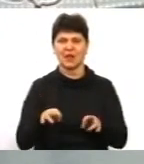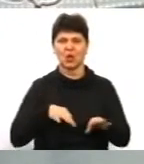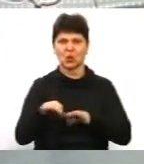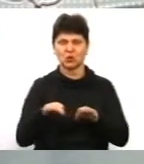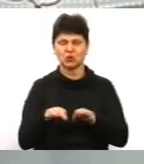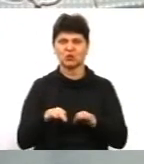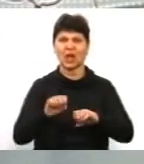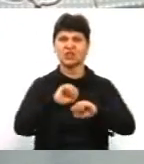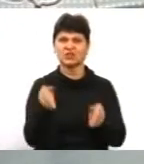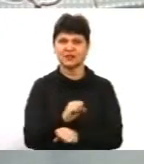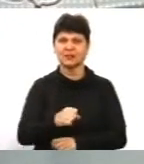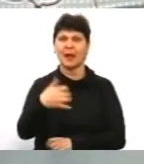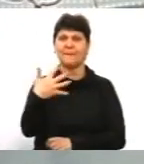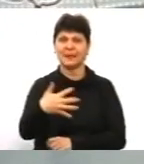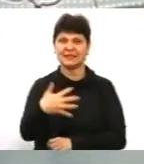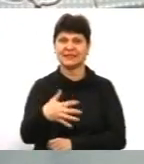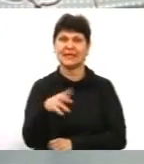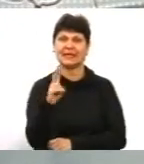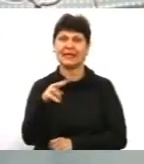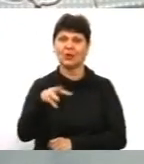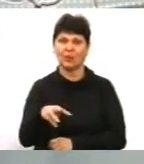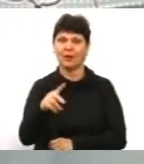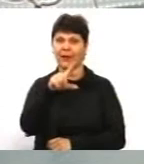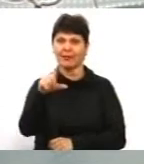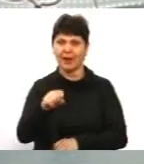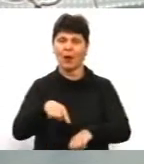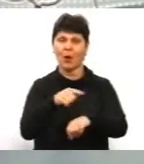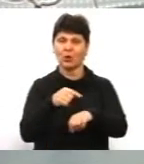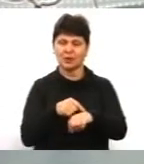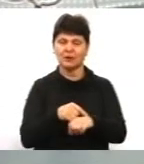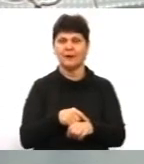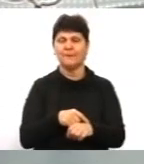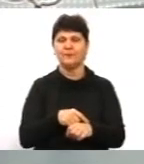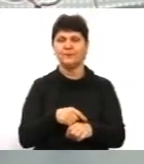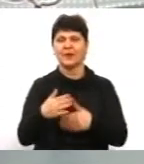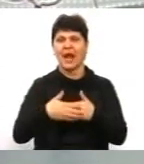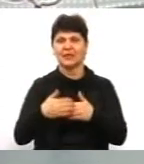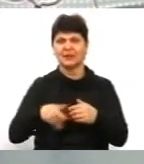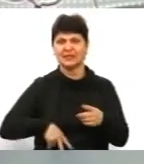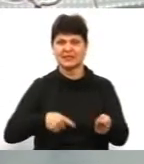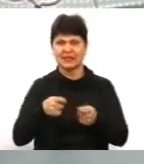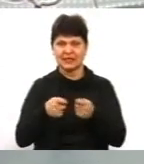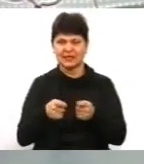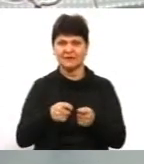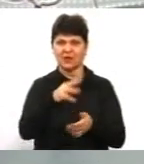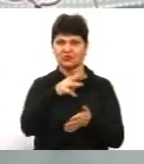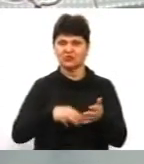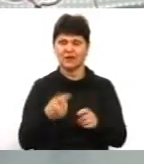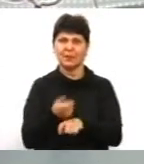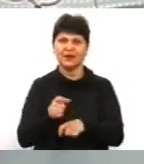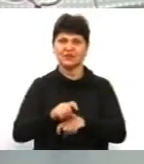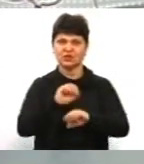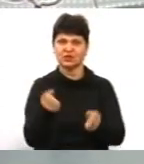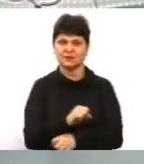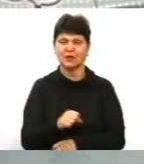на годину. На сьогоднішній не передбачена відповідальність адміністративна у вигляді штрафу за перевищення швидкості до